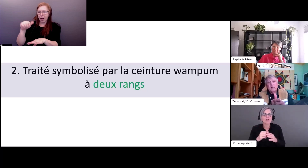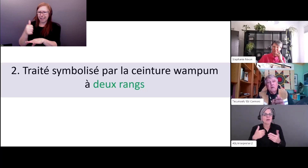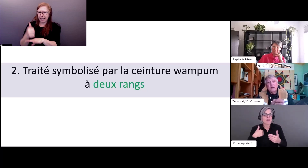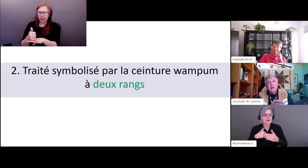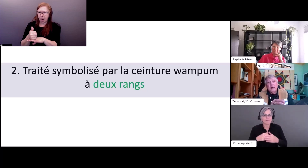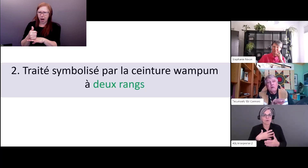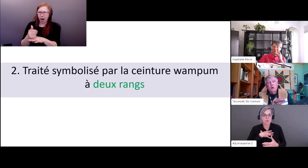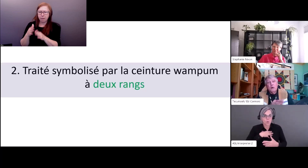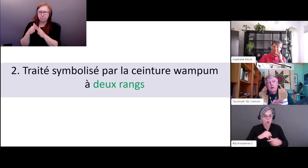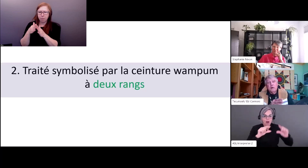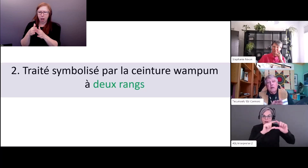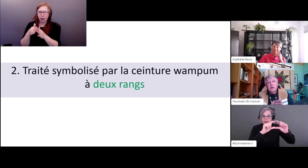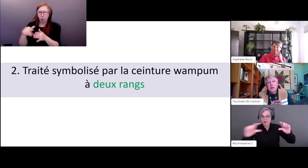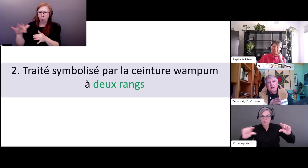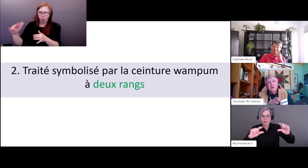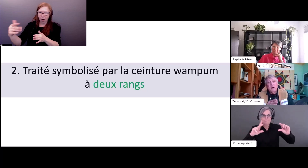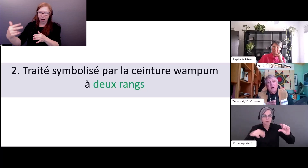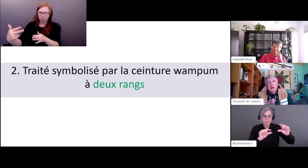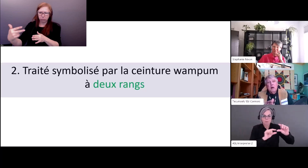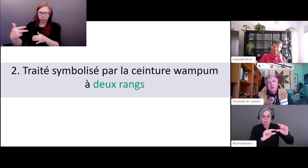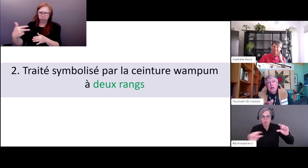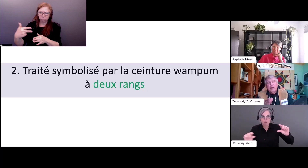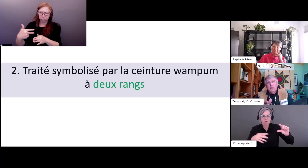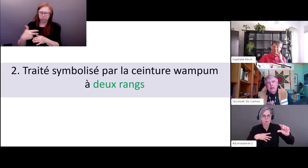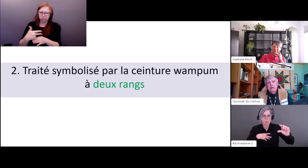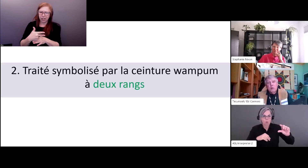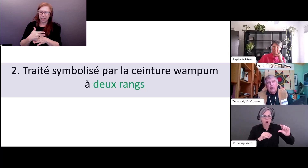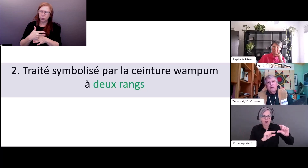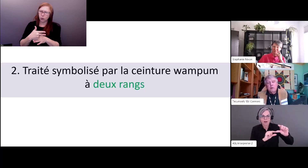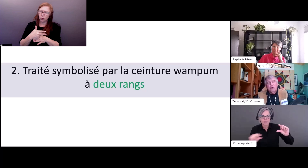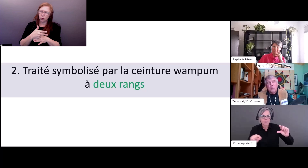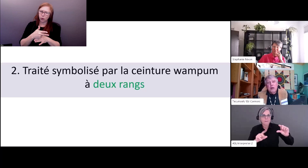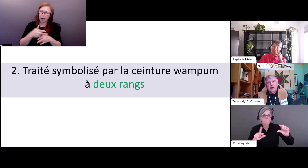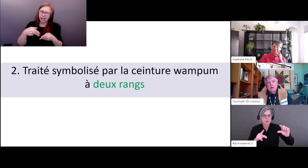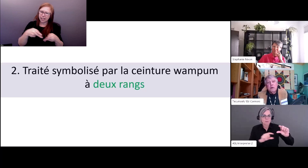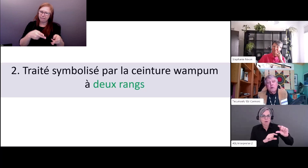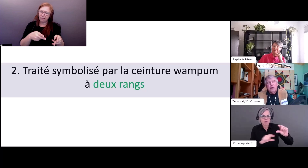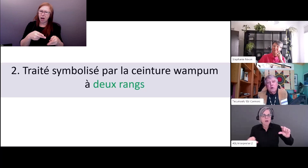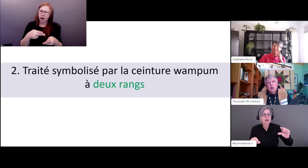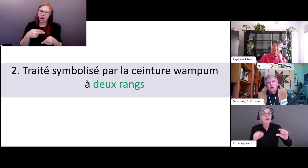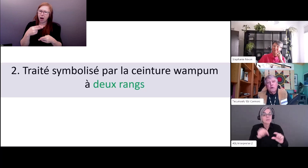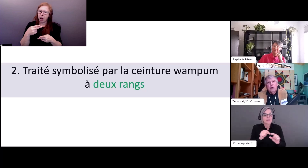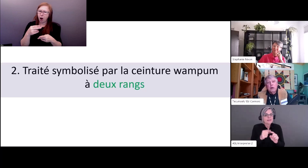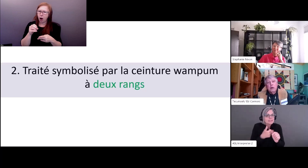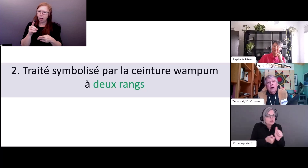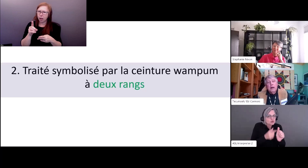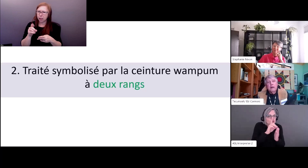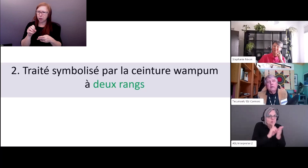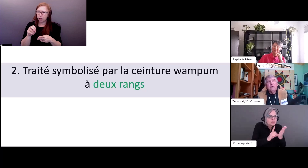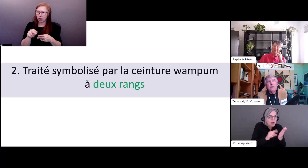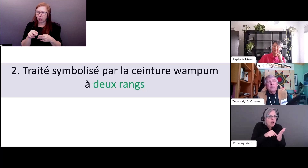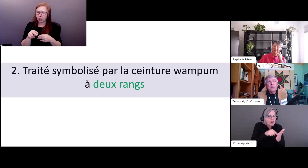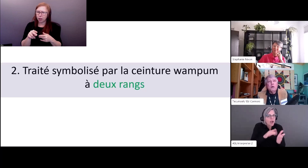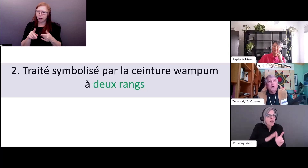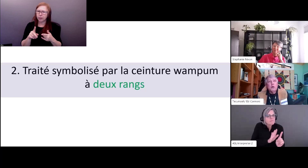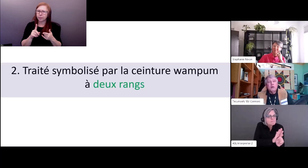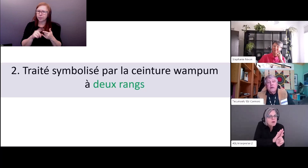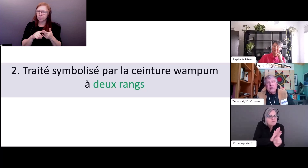conceptions ont ensuite signalé les leçons de la paix qui avaient été créées